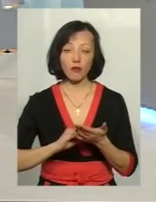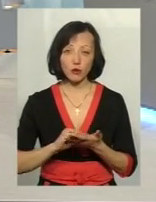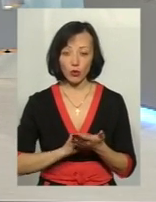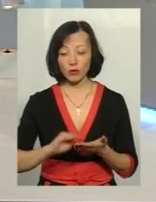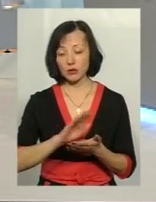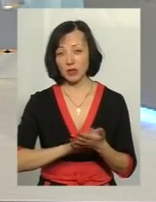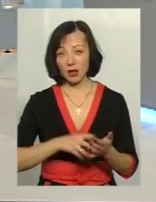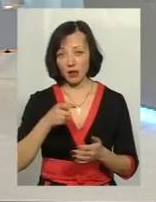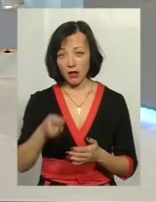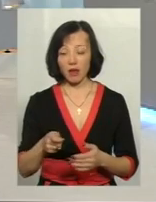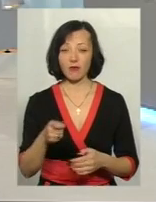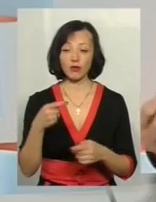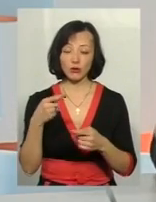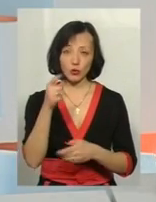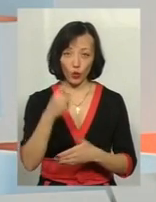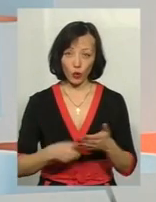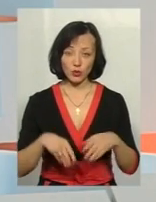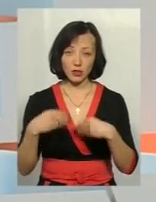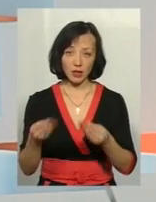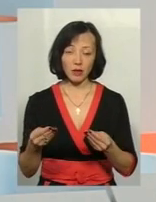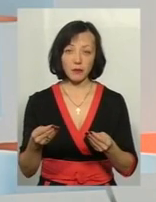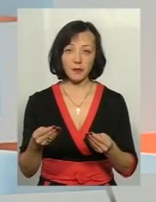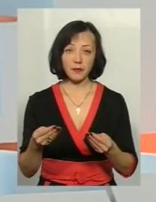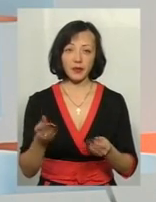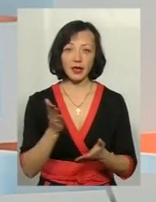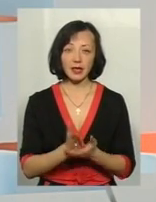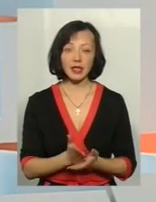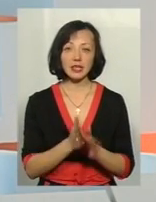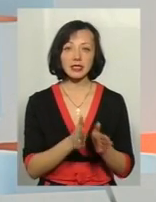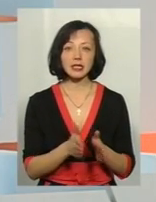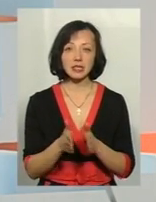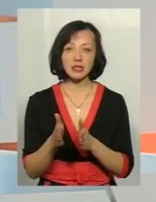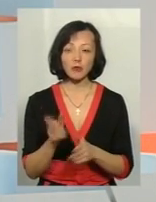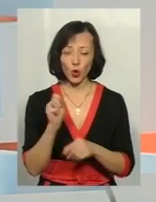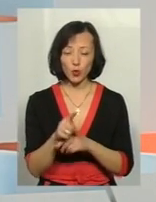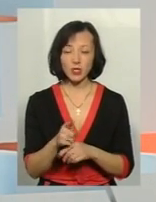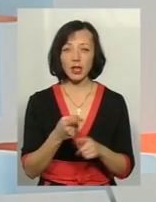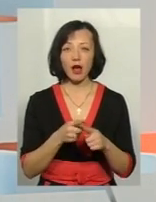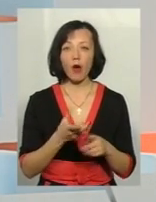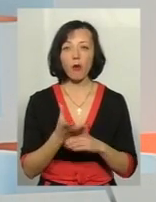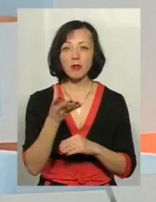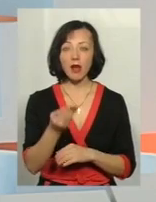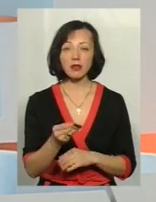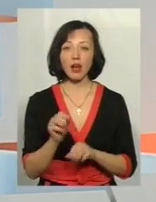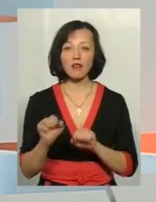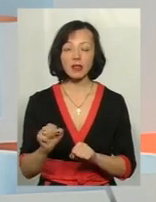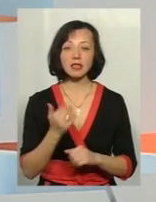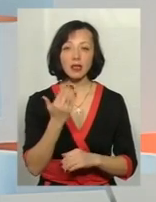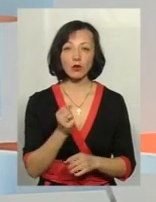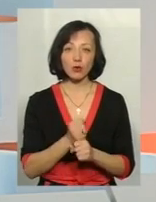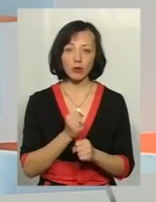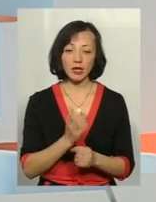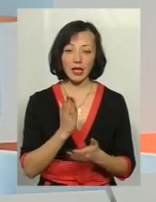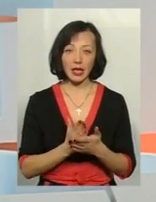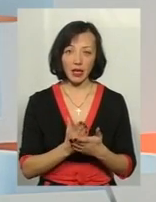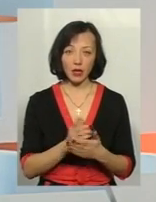ми йому даємо доручення, оскільки, як ви вже чули, існує система оплати адвокатів за їхню роботу. Тобто є доручення, в